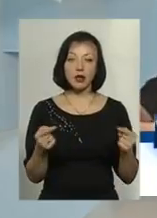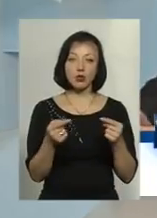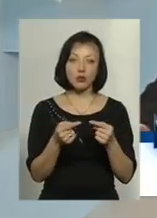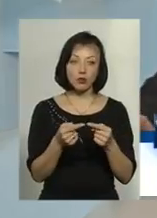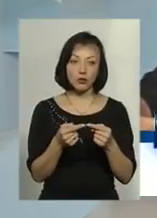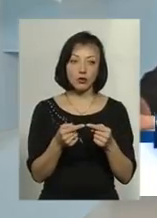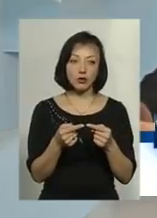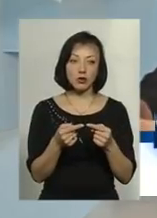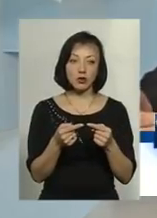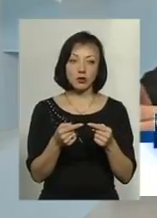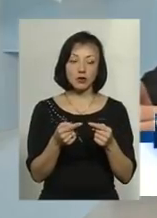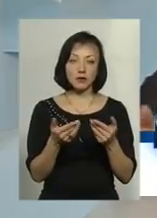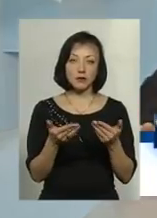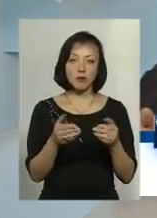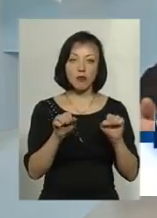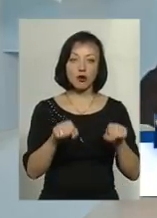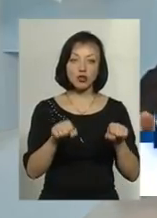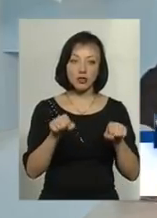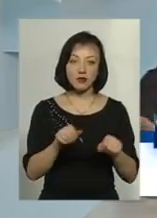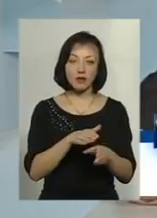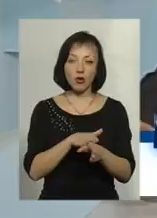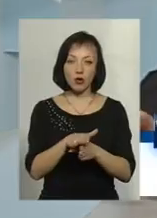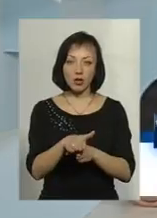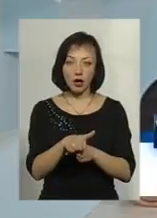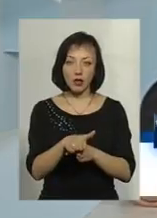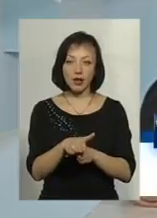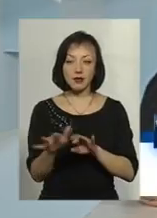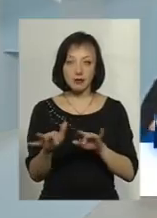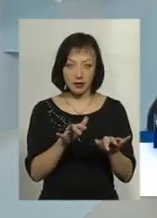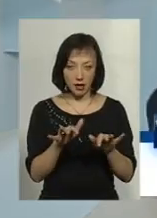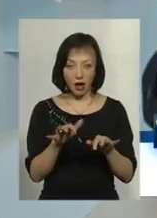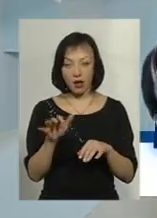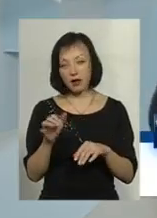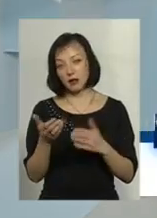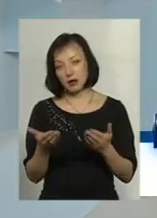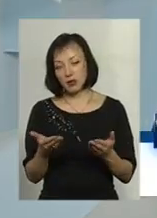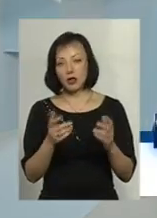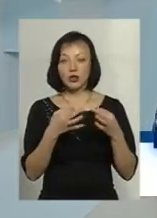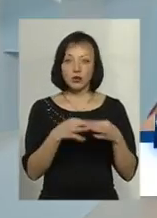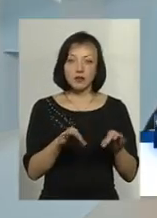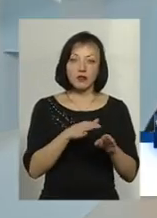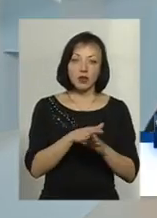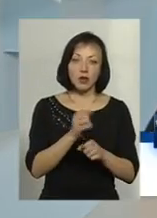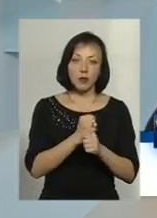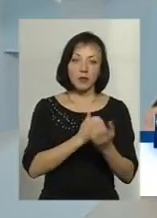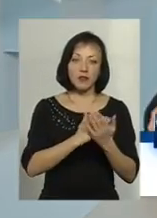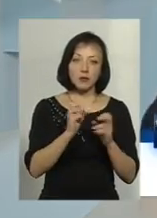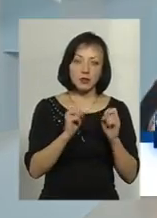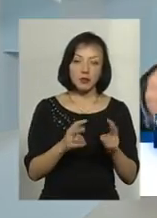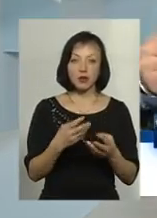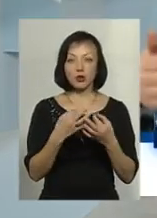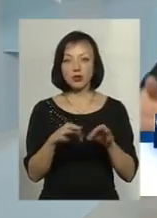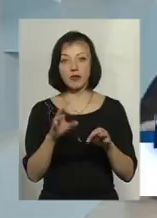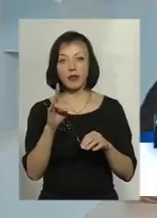можливість виконання певних дій. Дозвіл на виконання робіт підвищеної на безпеку,